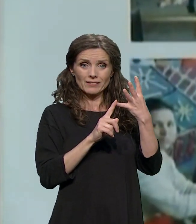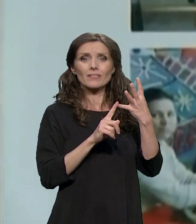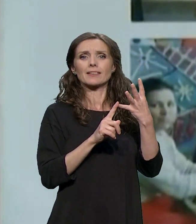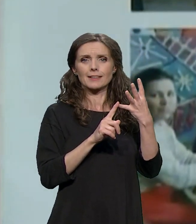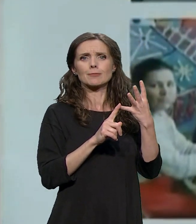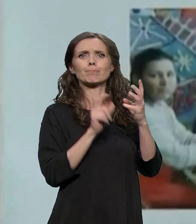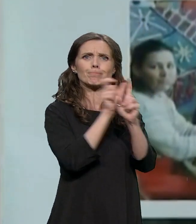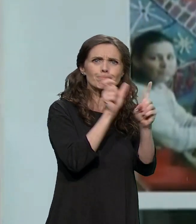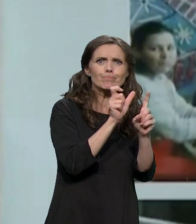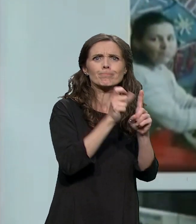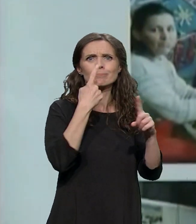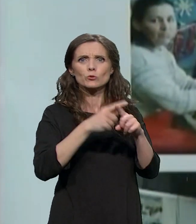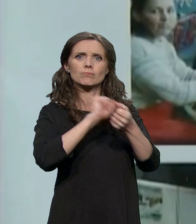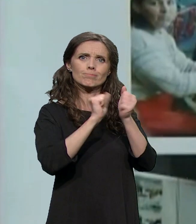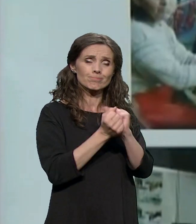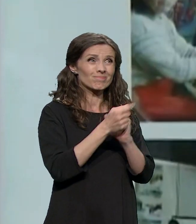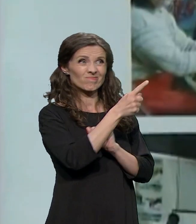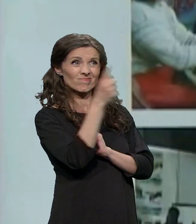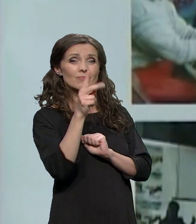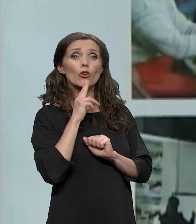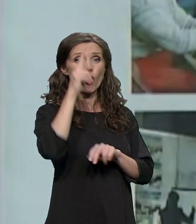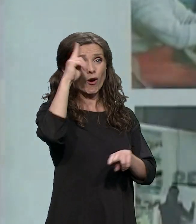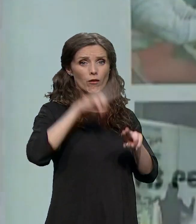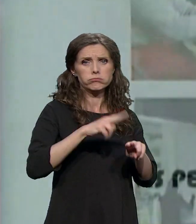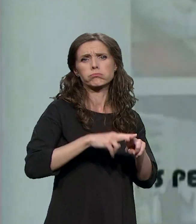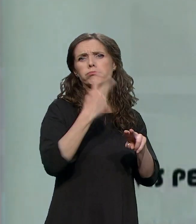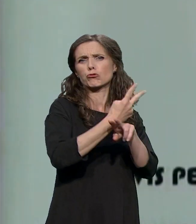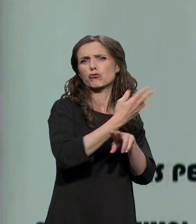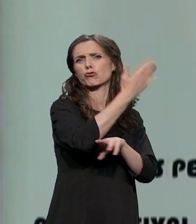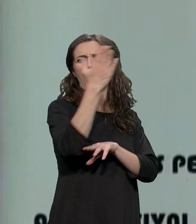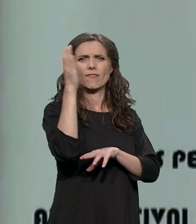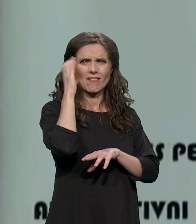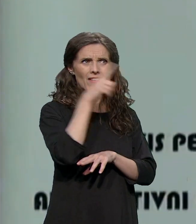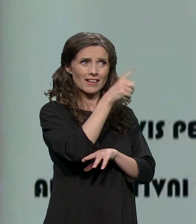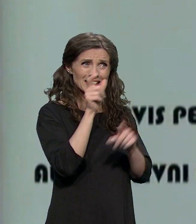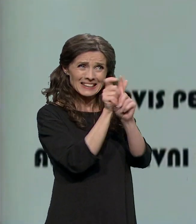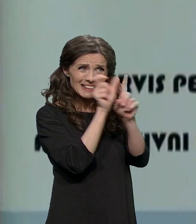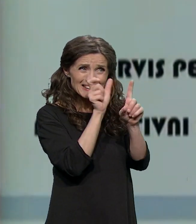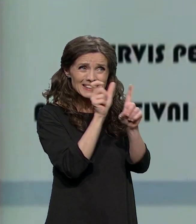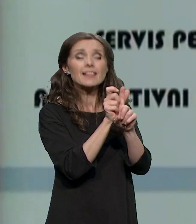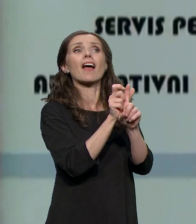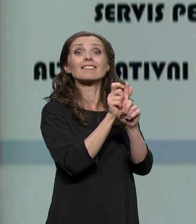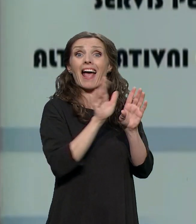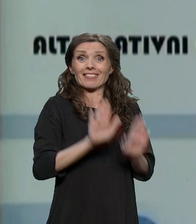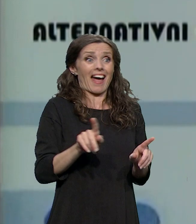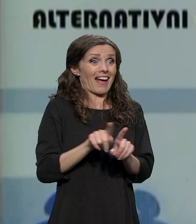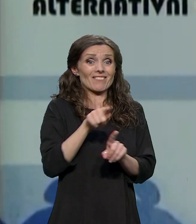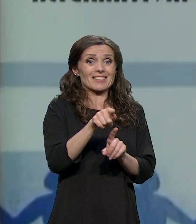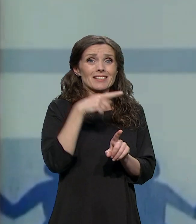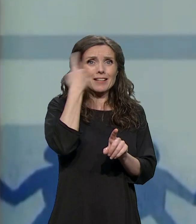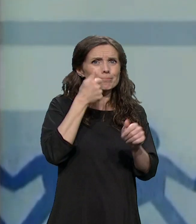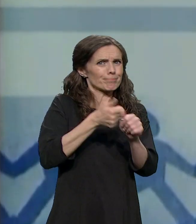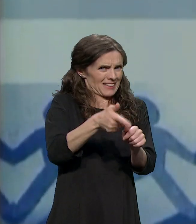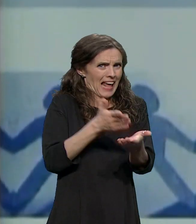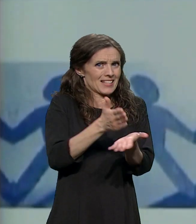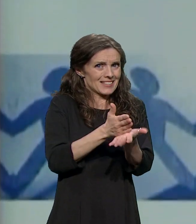i lobiranje onih koji donose odluke da se ta vrsta socijalnog servisa počne razmatrati kao